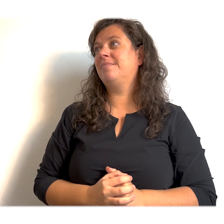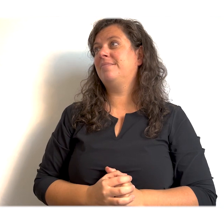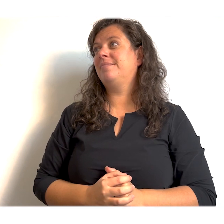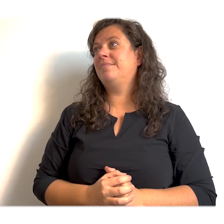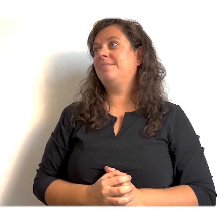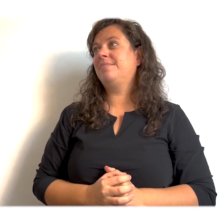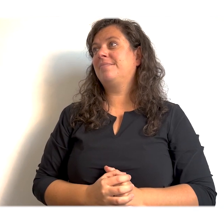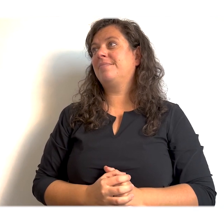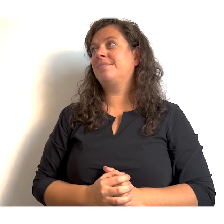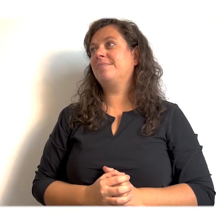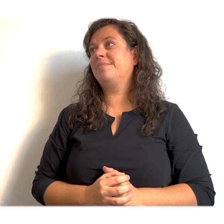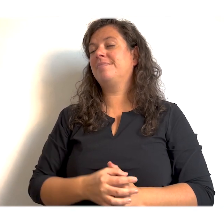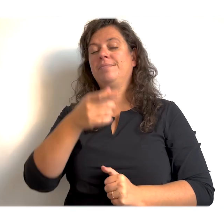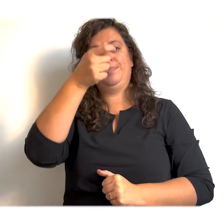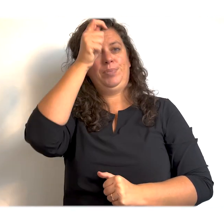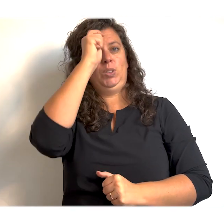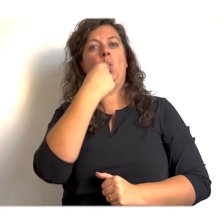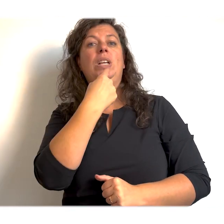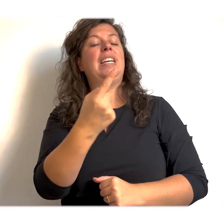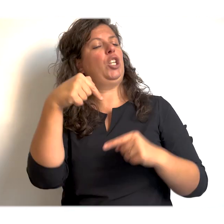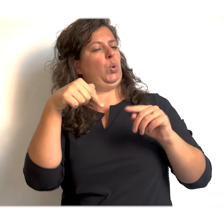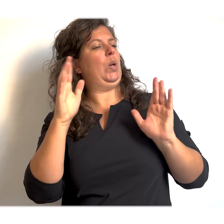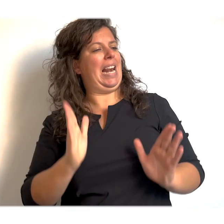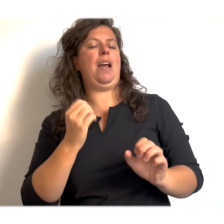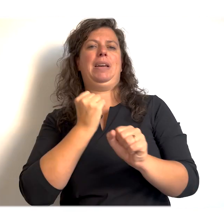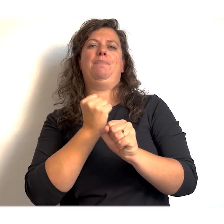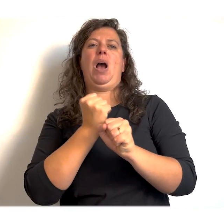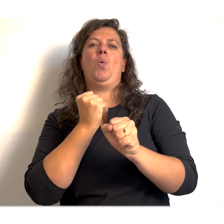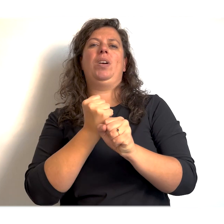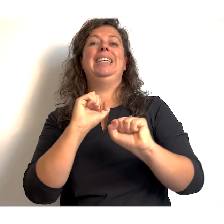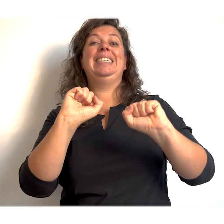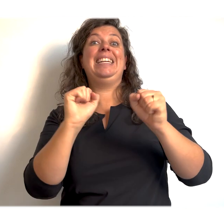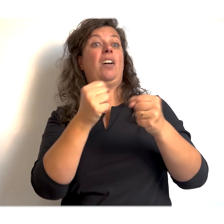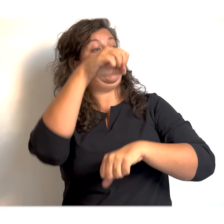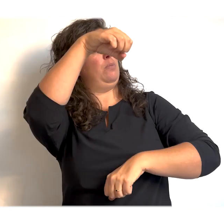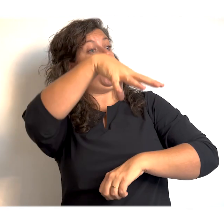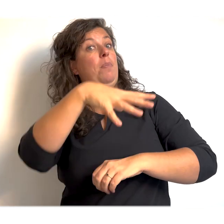Zo, deze heb ik nu ook klaar met bouwen. Dit kan in de klikko.